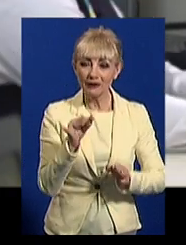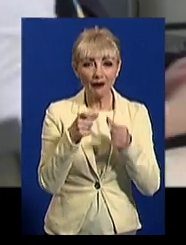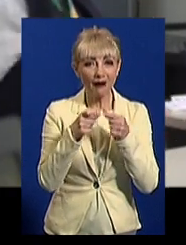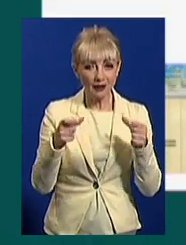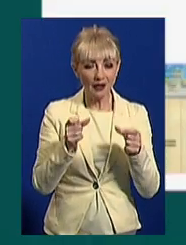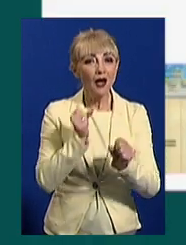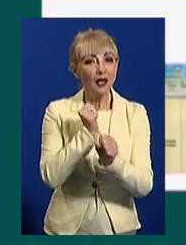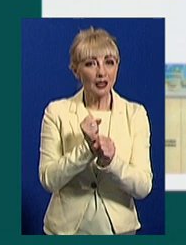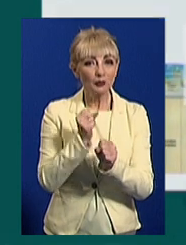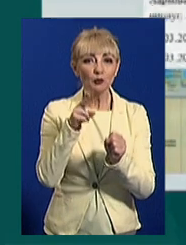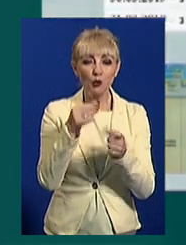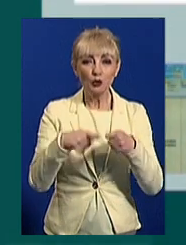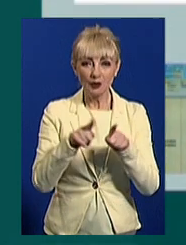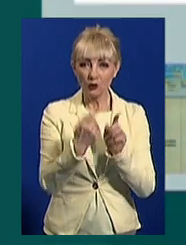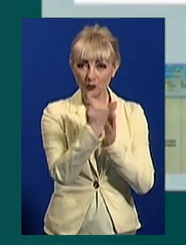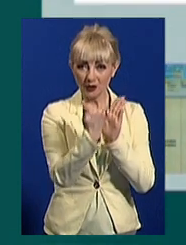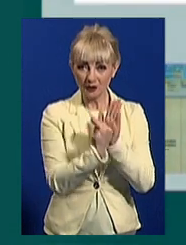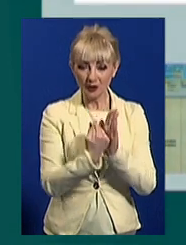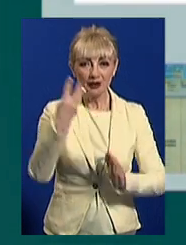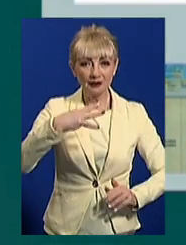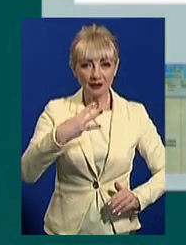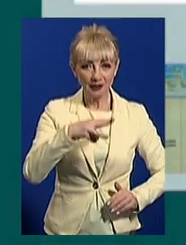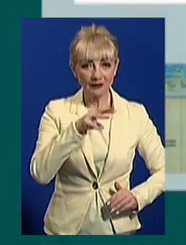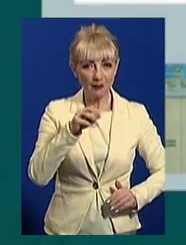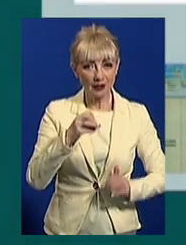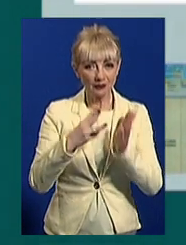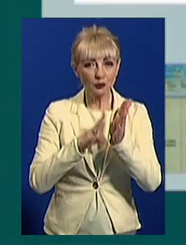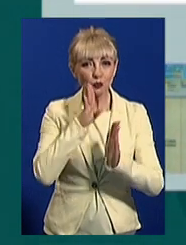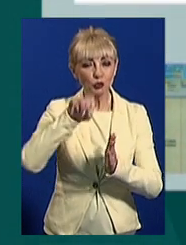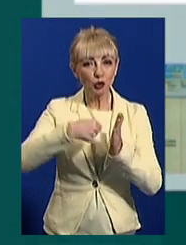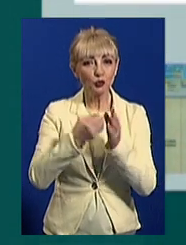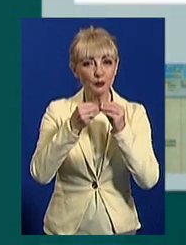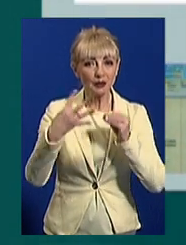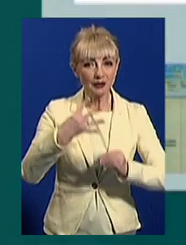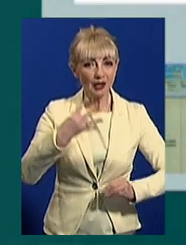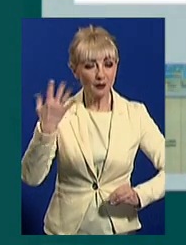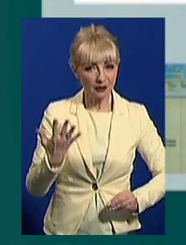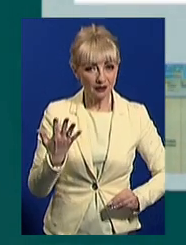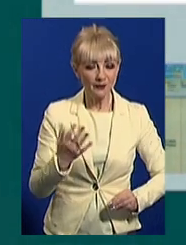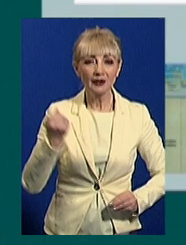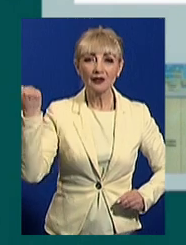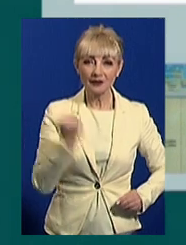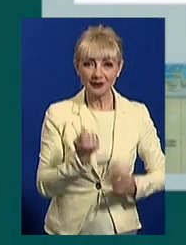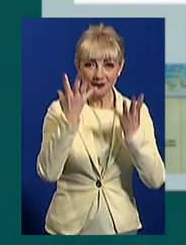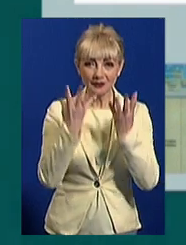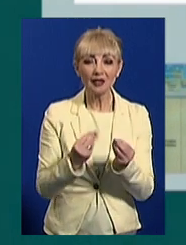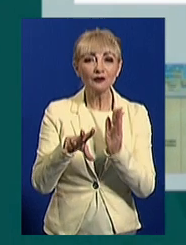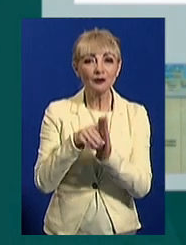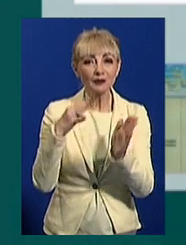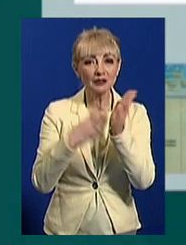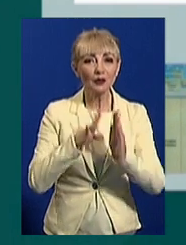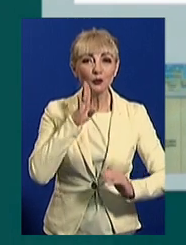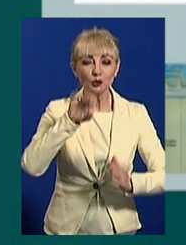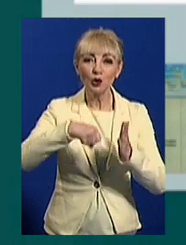Працюватимуть ось за таким графіком. 30 березня з 8 ранку до 15.45, у неділю в день виборів з 9